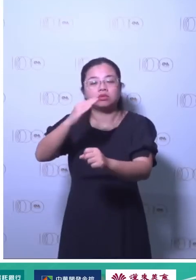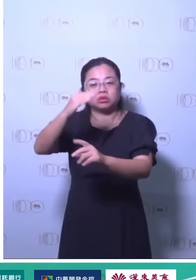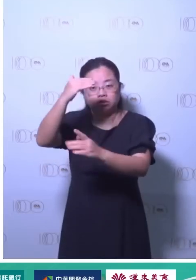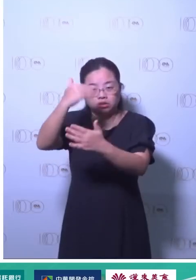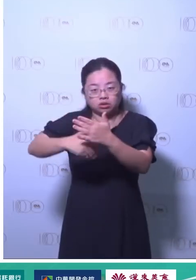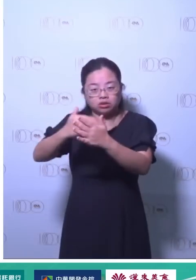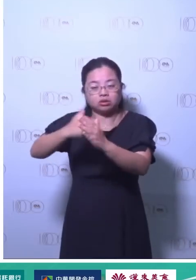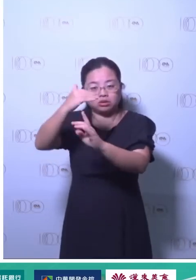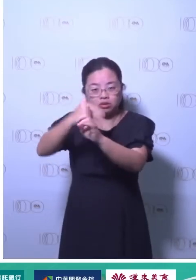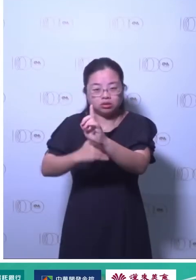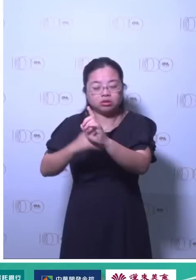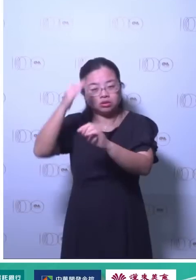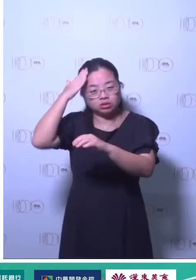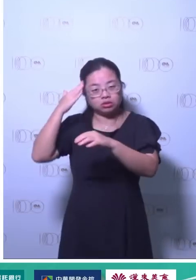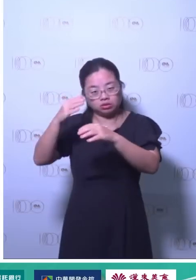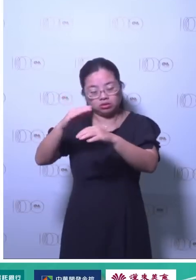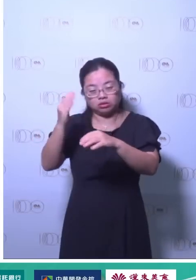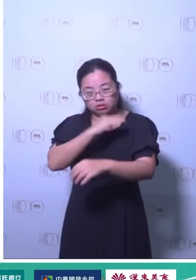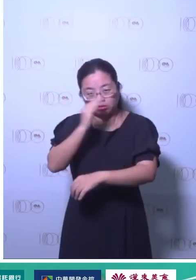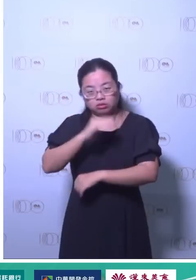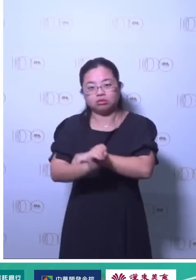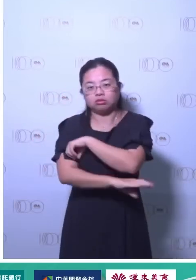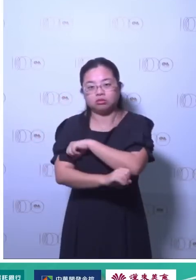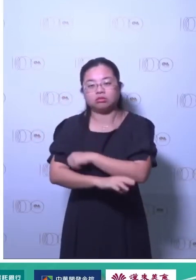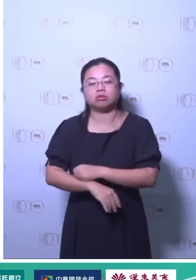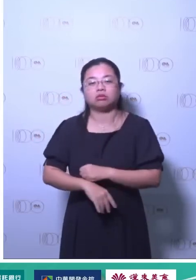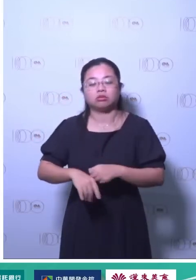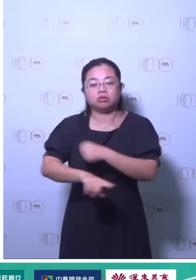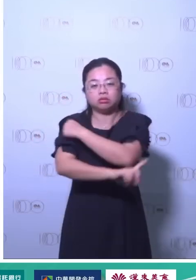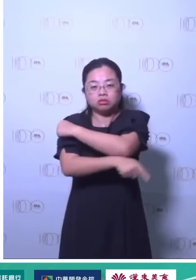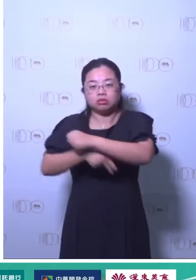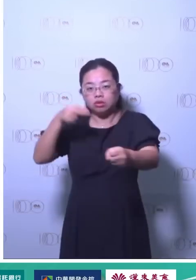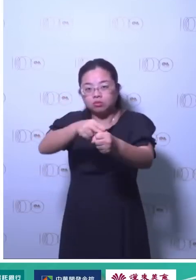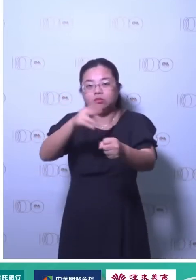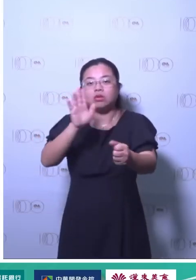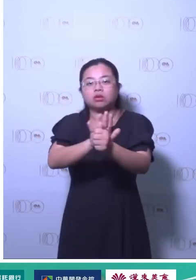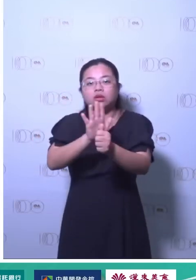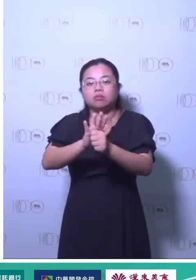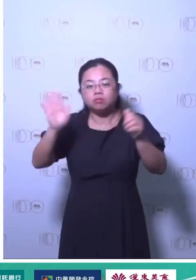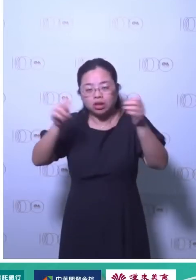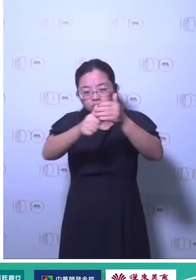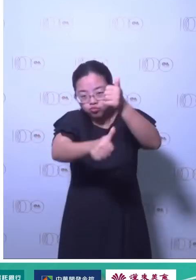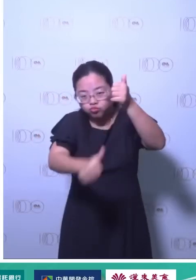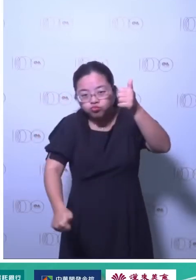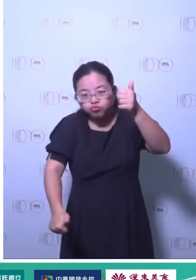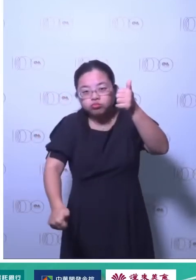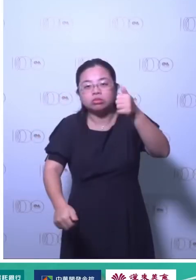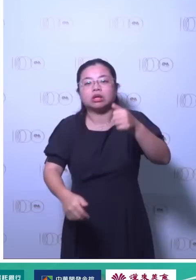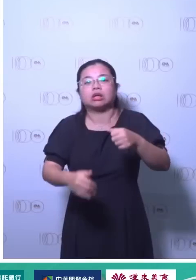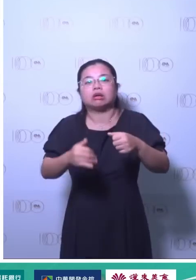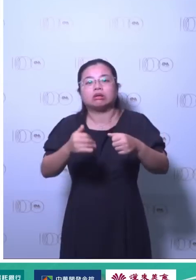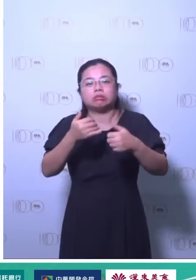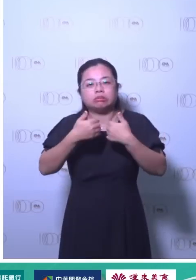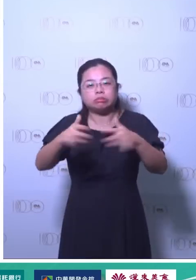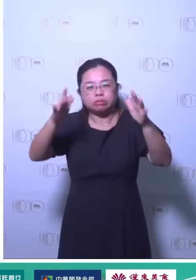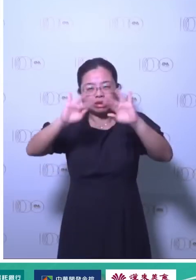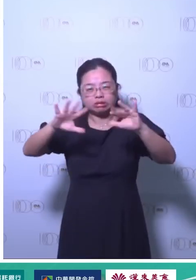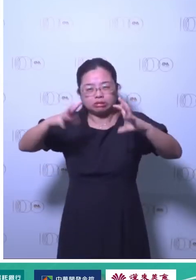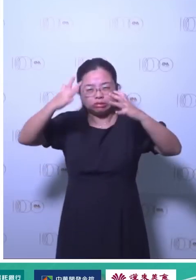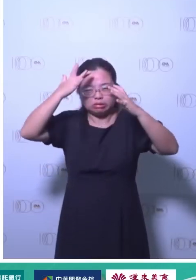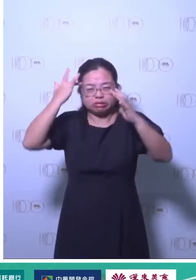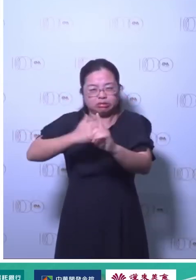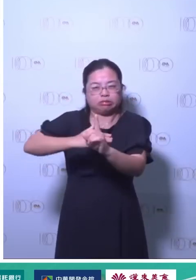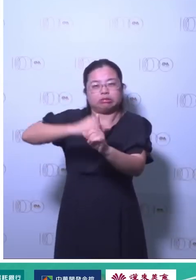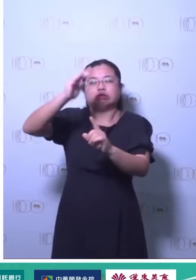钱或想象自己可以一夜置付的东西所以最后跟大家讲一句交易真的只是手段其实我们的目标